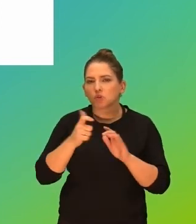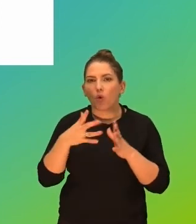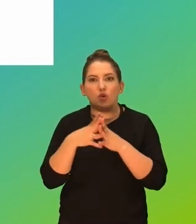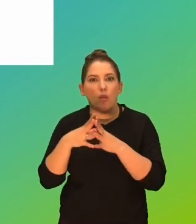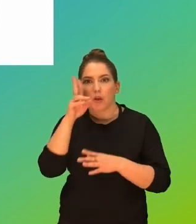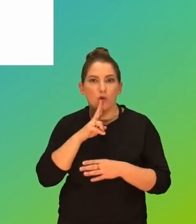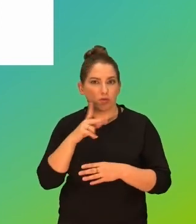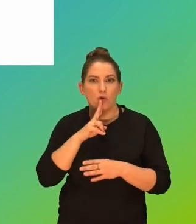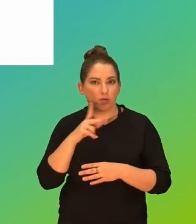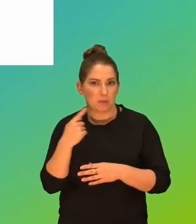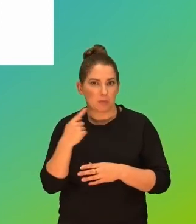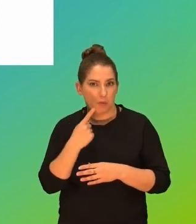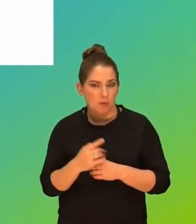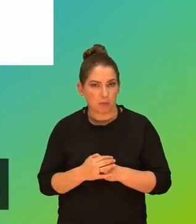rodzic.